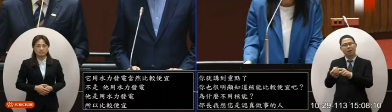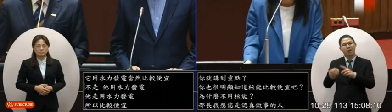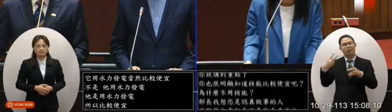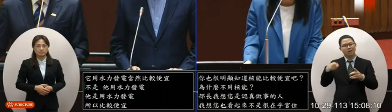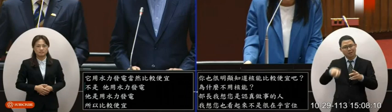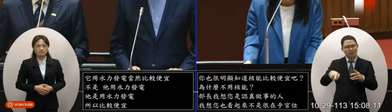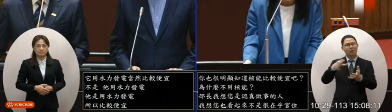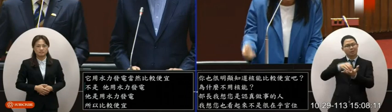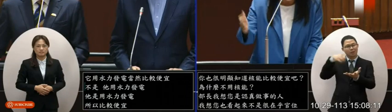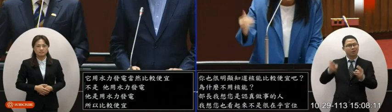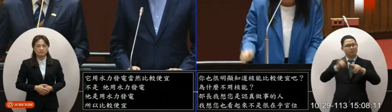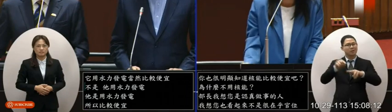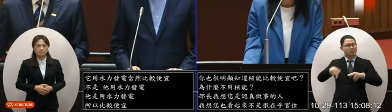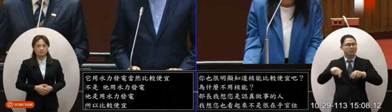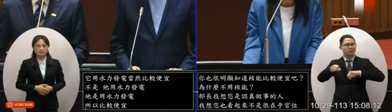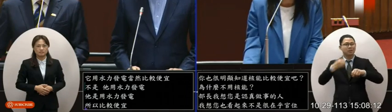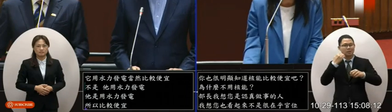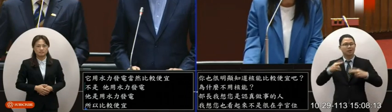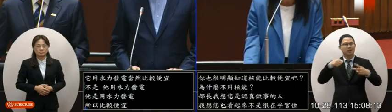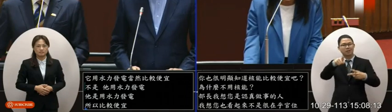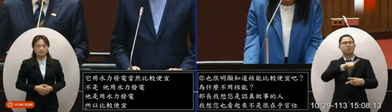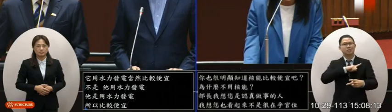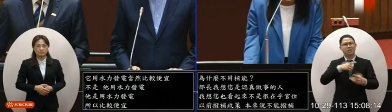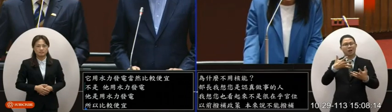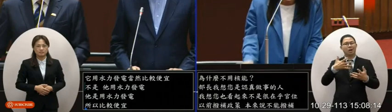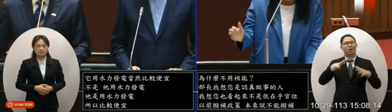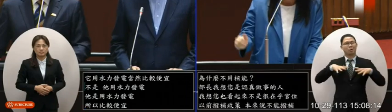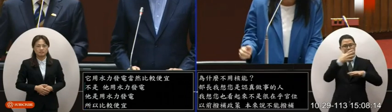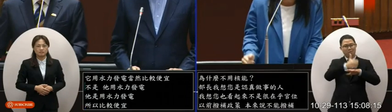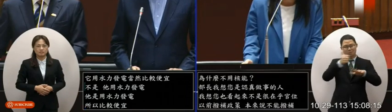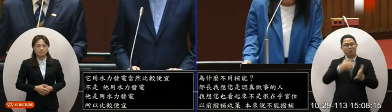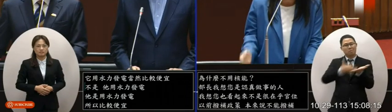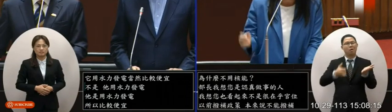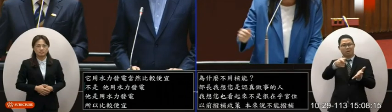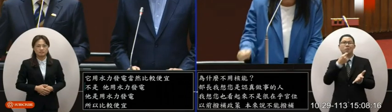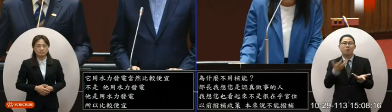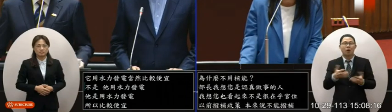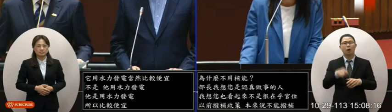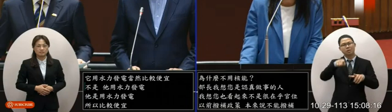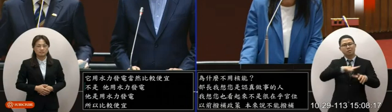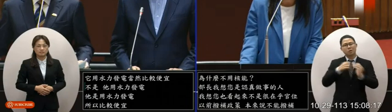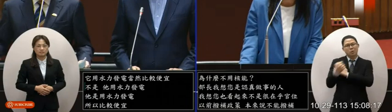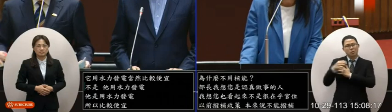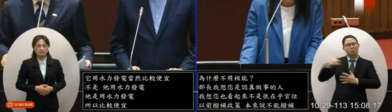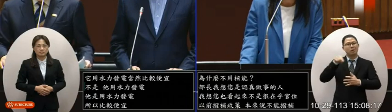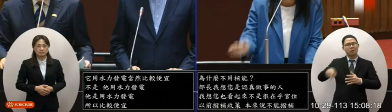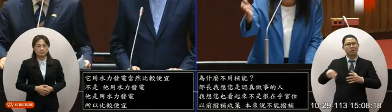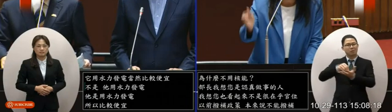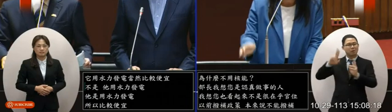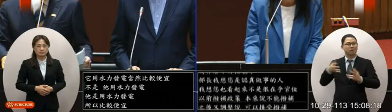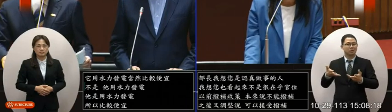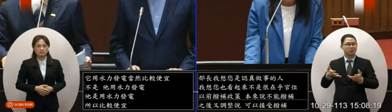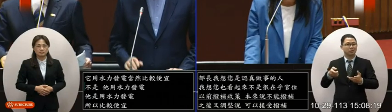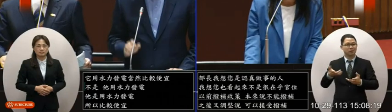的政策為什麼不能改呢既然你都有慈關的gots有這個為什麼不把這份魄力用在努力爭取為台灣爭取核